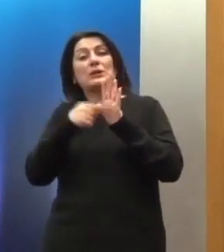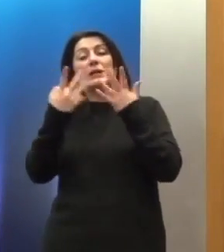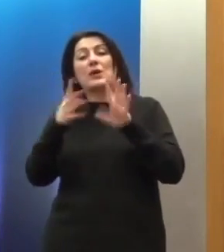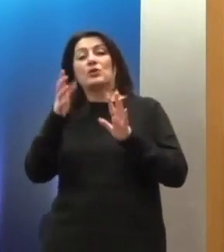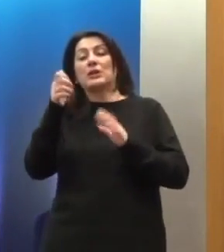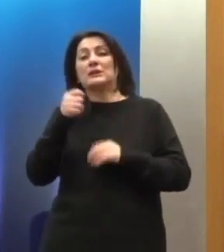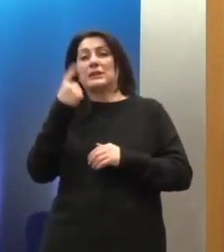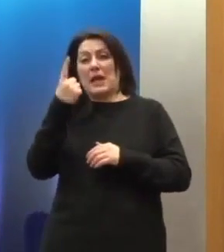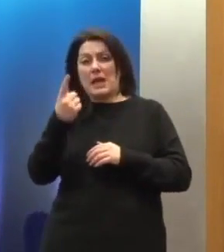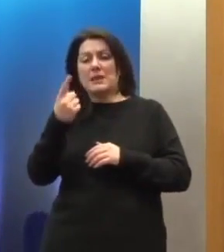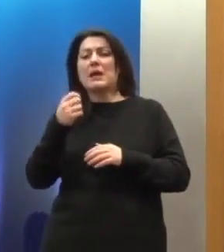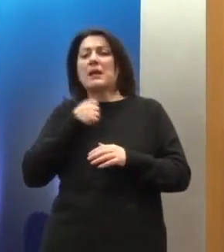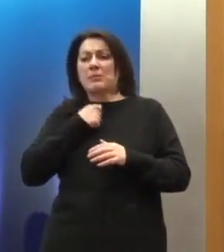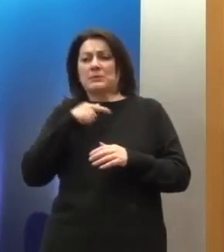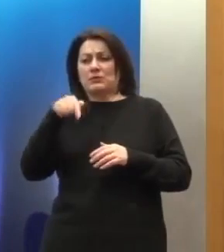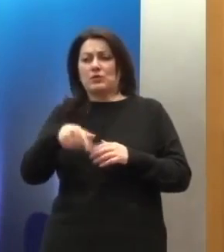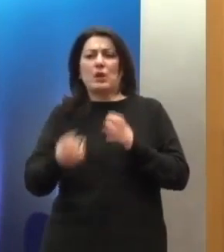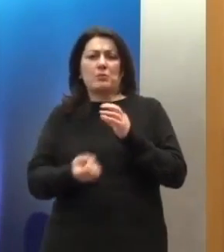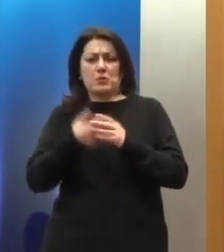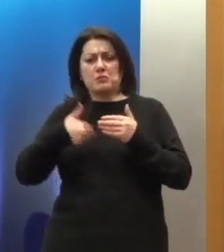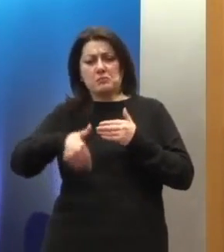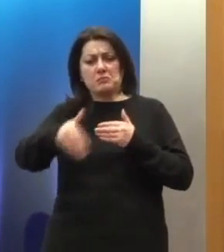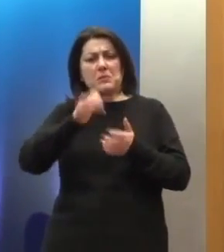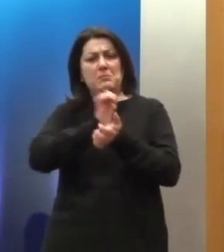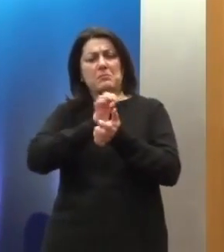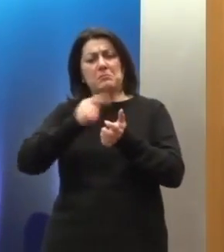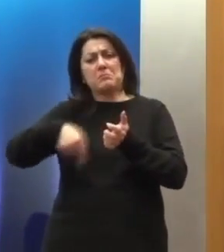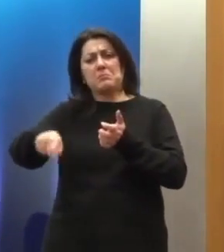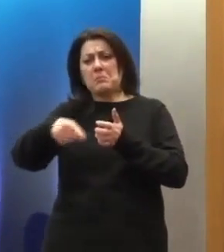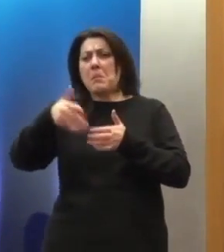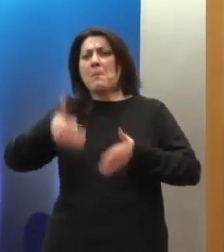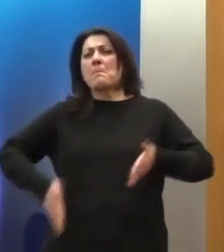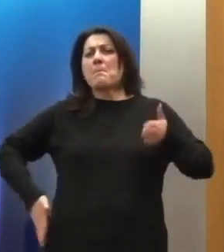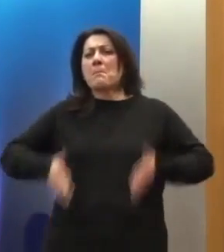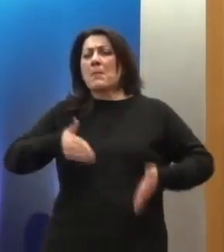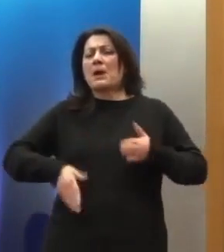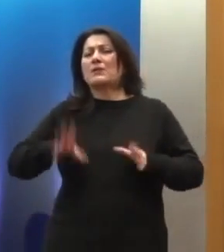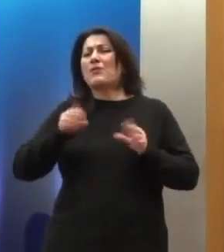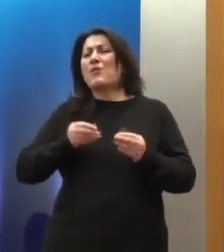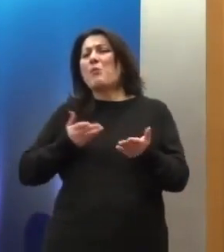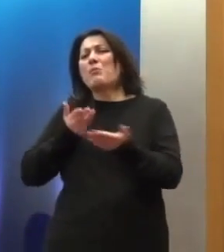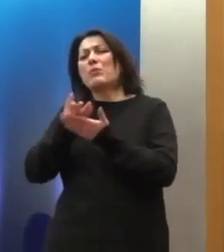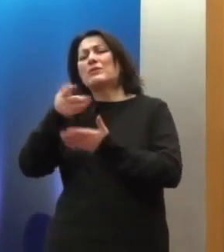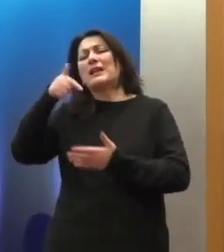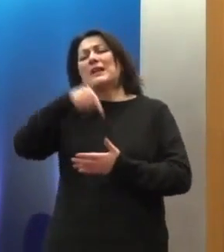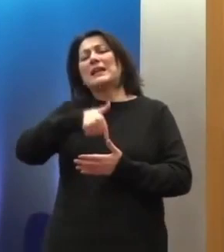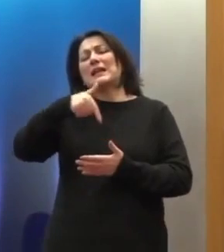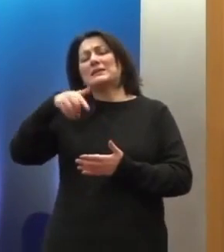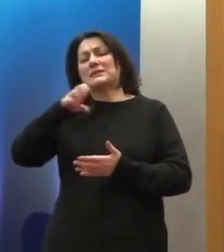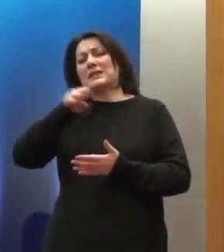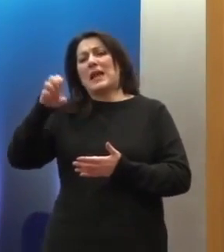εκδοθεί προσεχώς, φαντάζομαι, μέσα στο μήνα Μάρτιο, που αφορά την προσφυγή της ΓΕΣΕ, και αυτή αφορά κατά κανόνα το